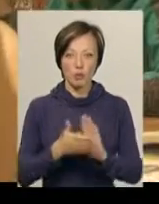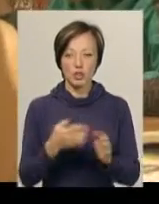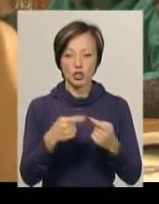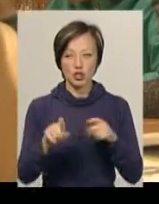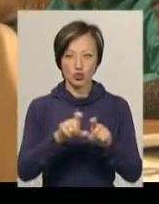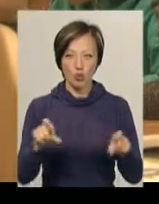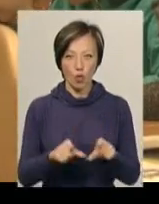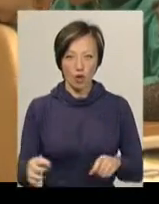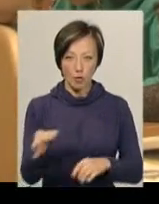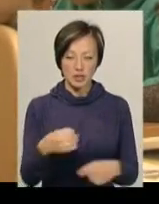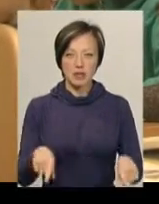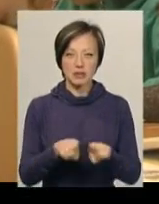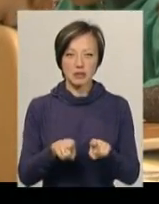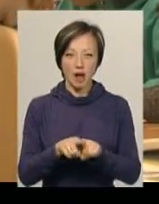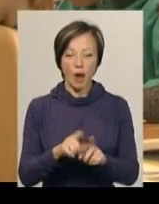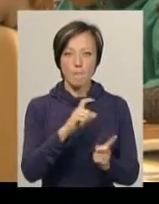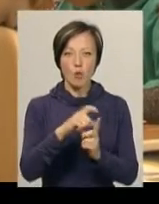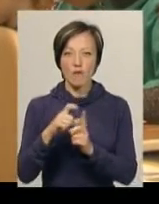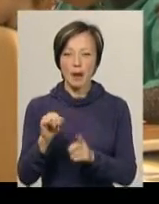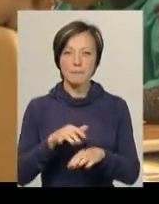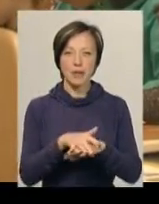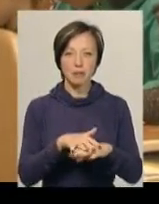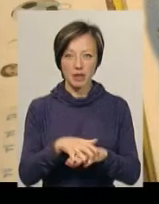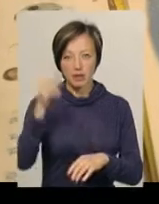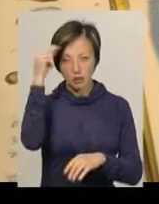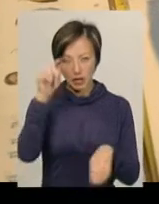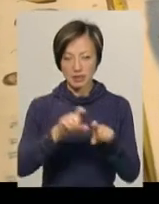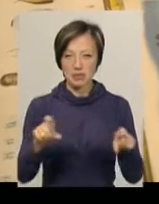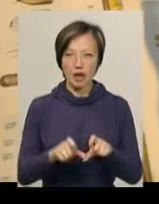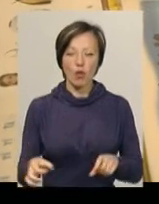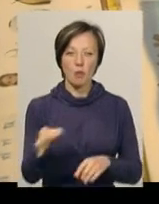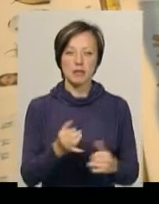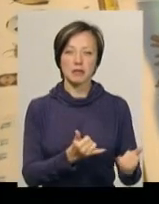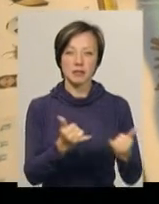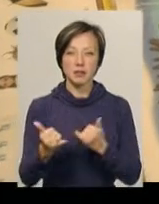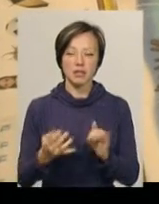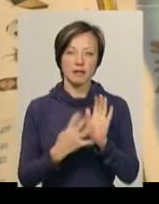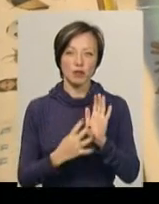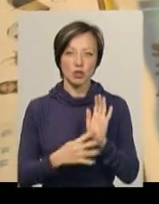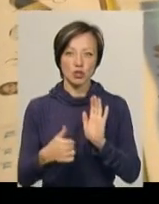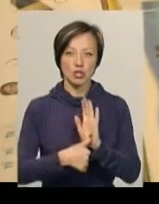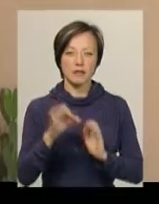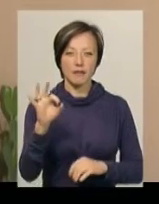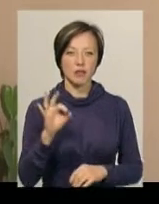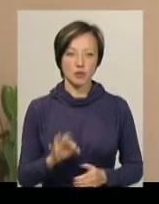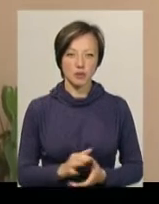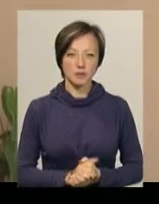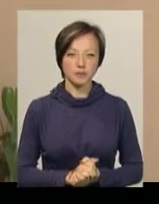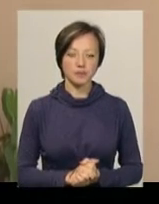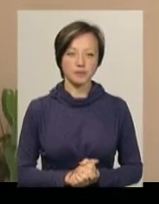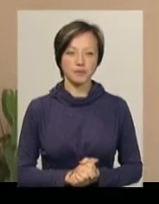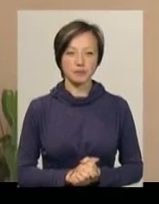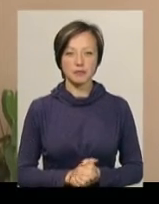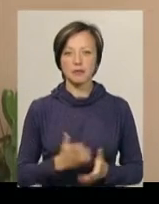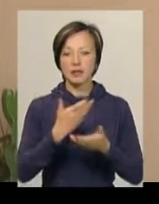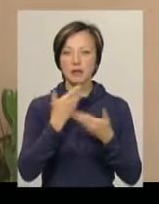інших школах Хмельничини. Так, букварем та посібником з математики навчальні заклади області забезпечені на 96%. Не маємо лише